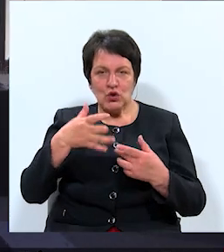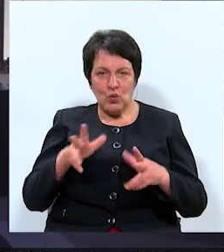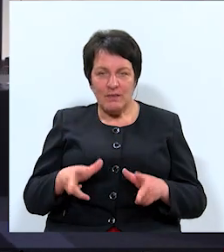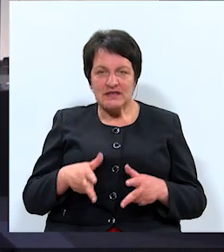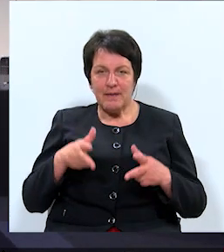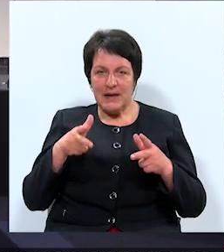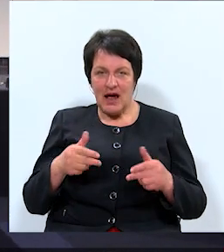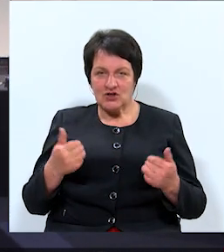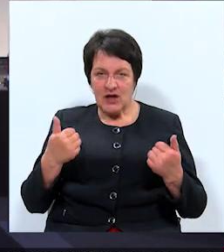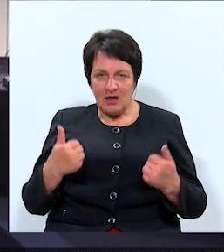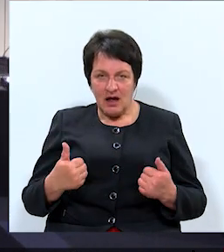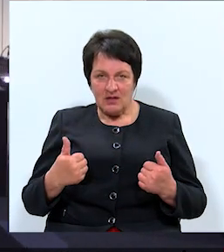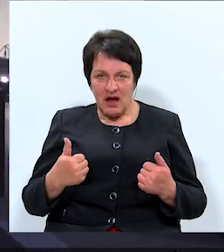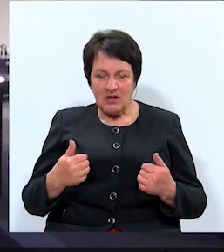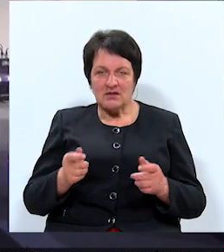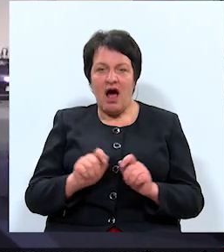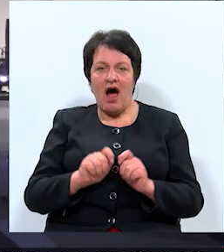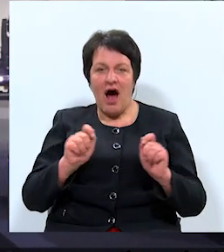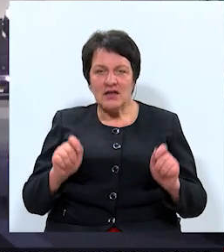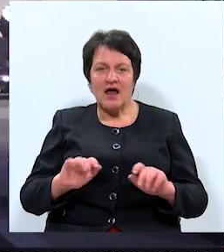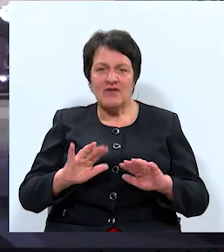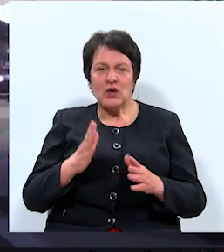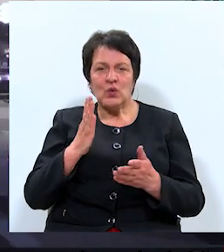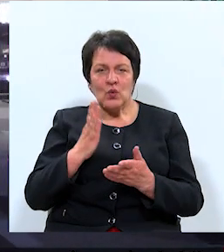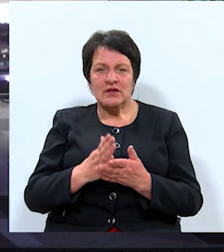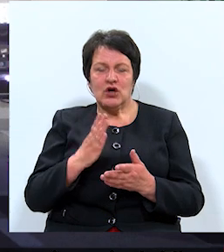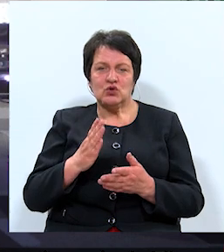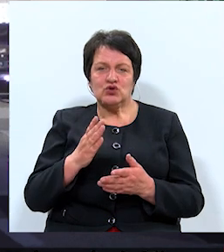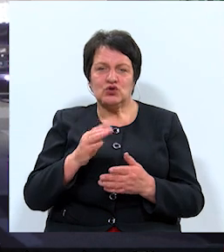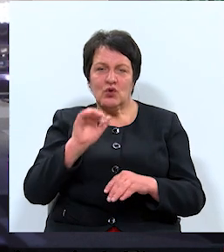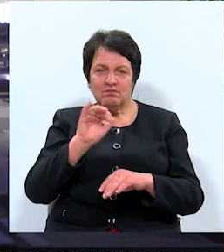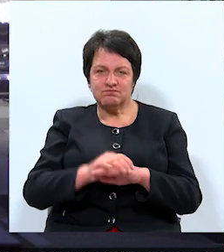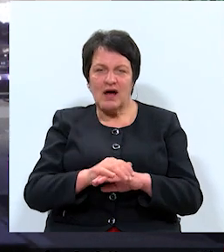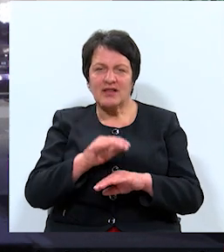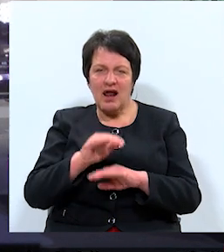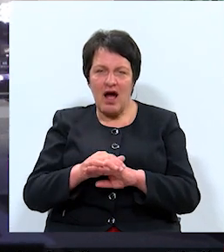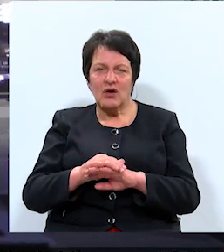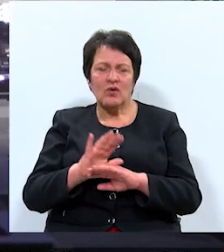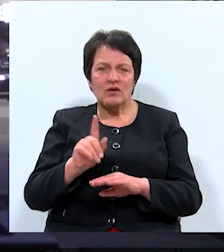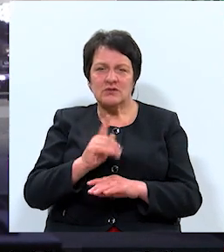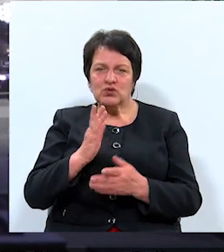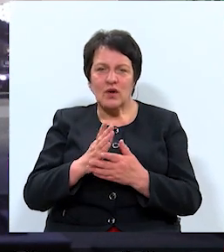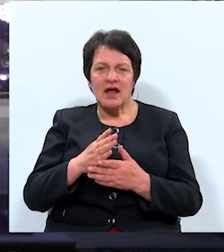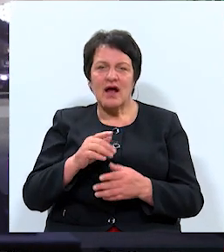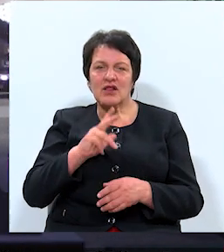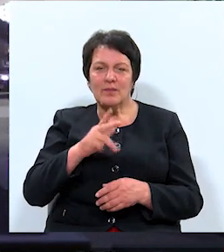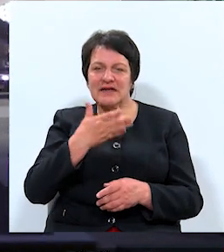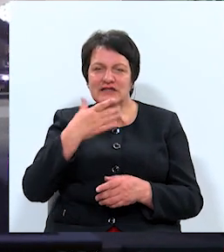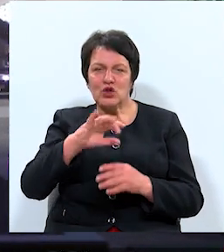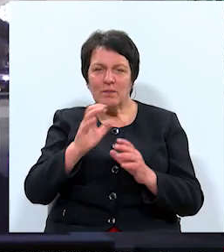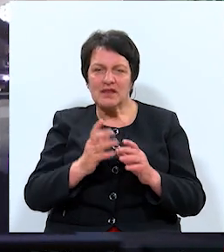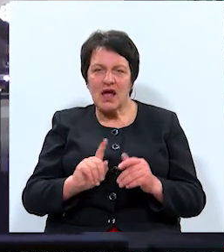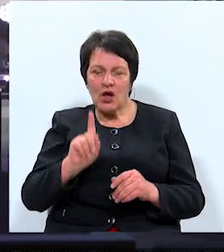atklāju vai nu notiekošo Daugavpils siltumtīklos. Tas ir saistīts ar mūsu solīmu realizāciju